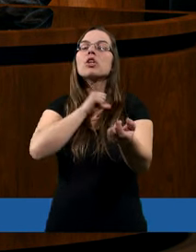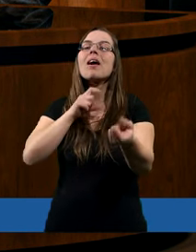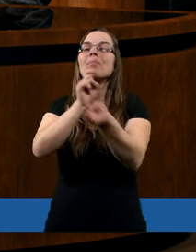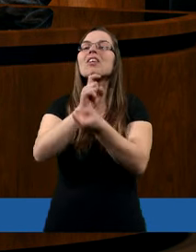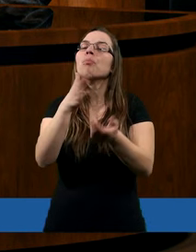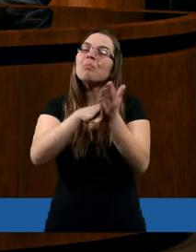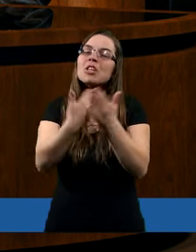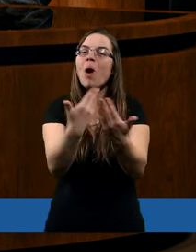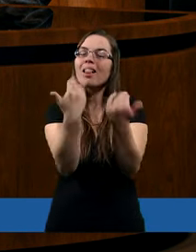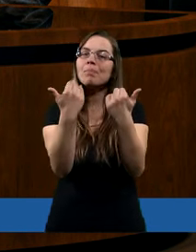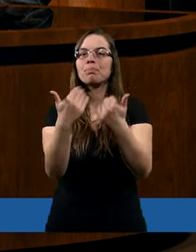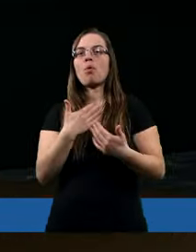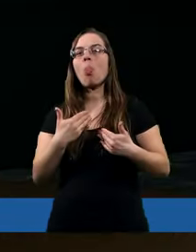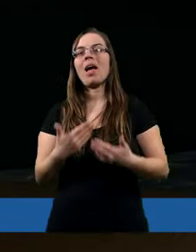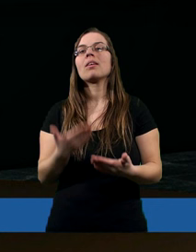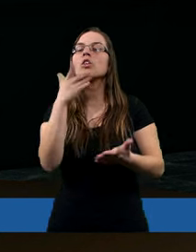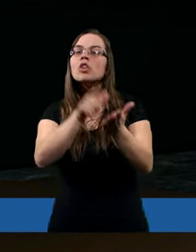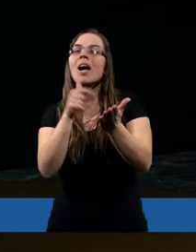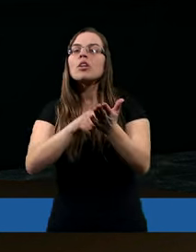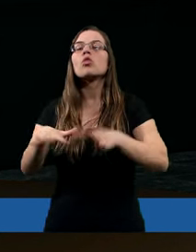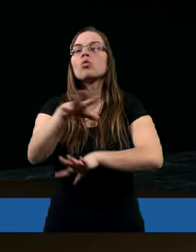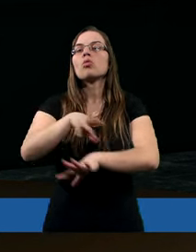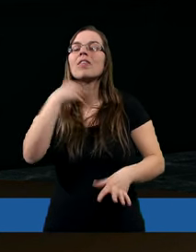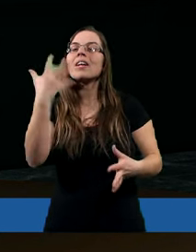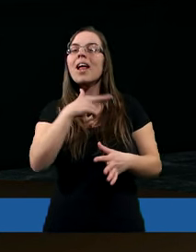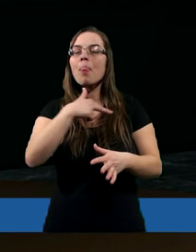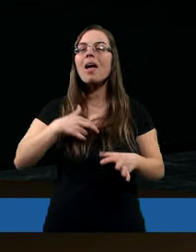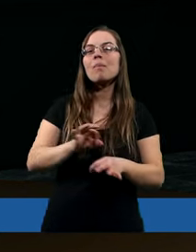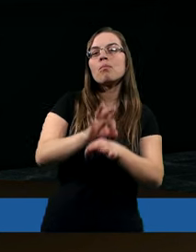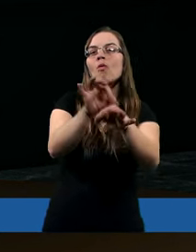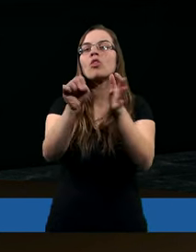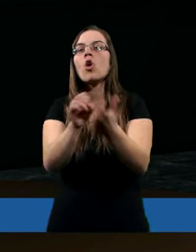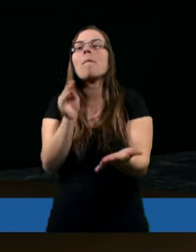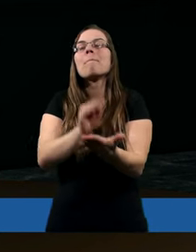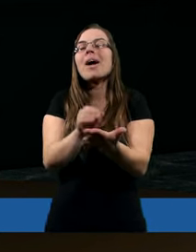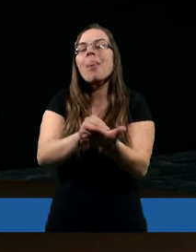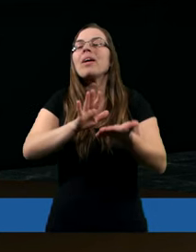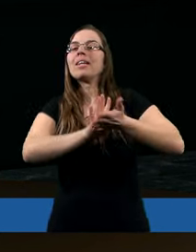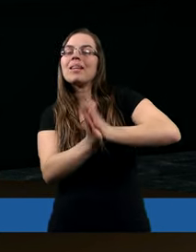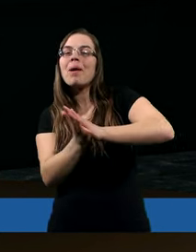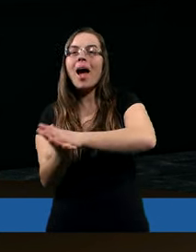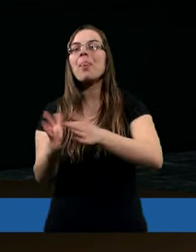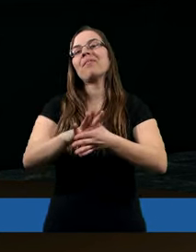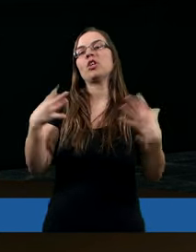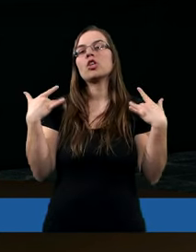Duchowi Świętemu? Myślę, że bardzo często Duch Święty chce nas prowadzić do praktycznych zmian w życiu.